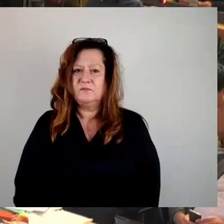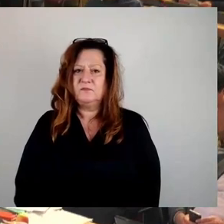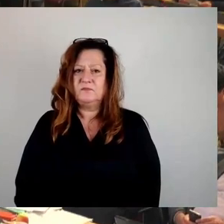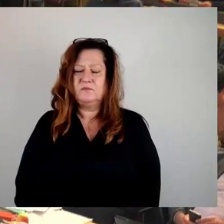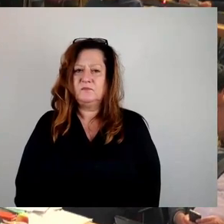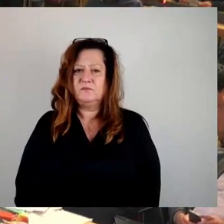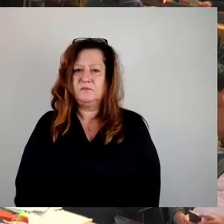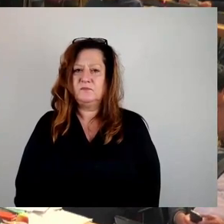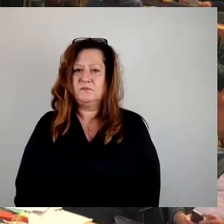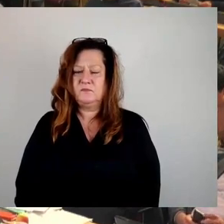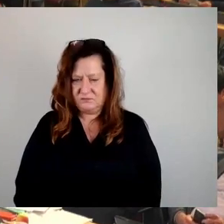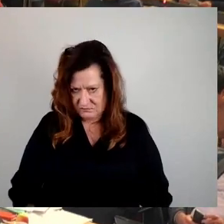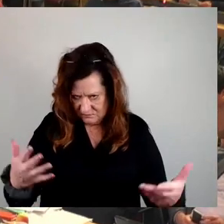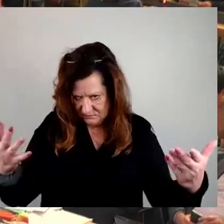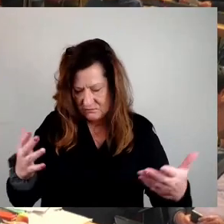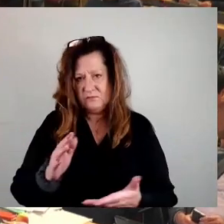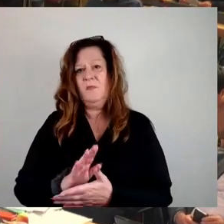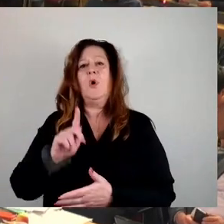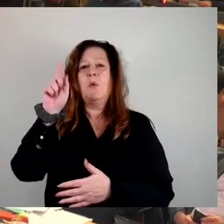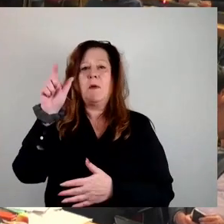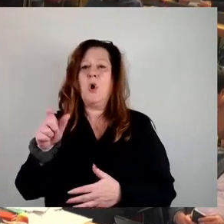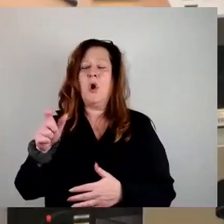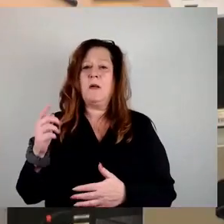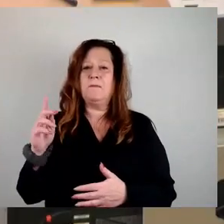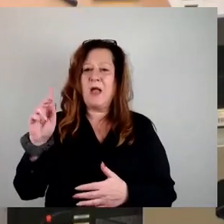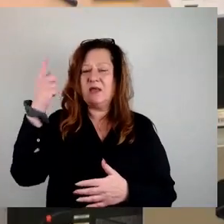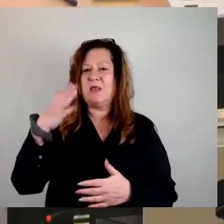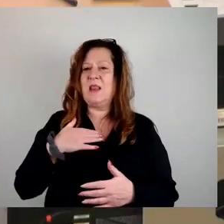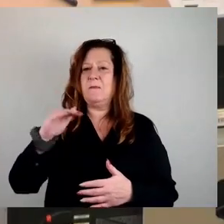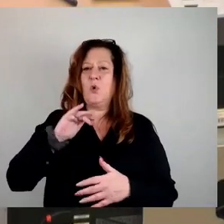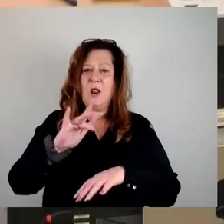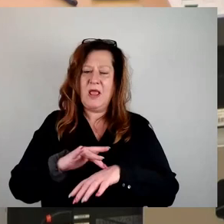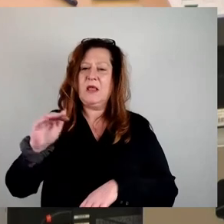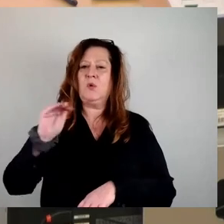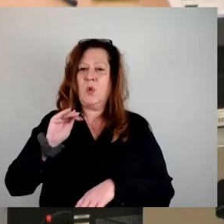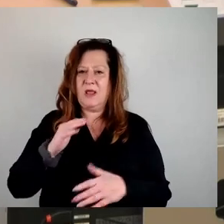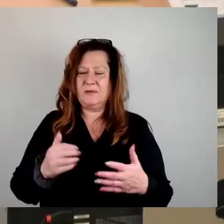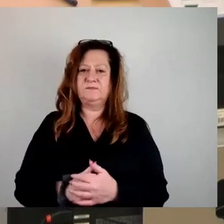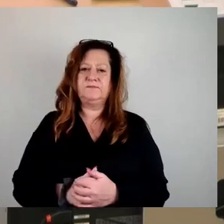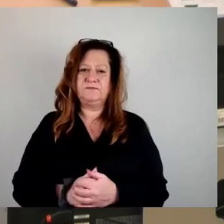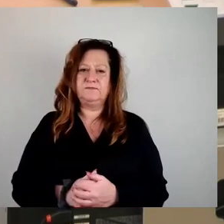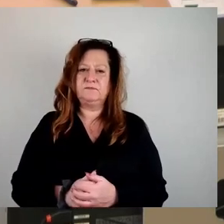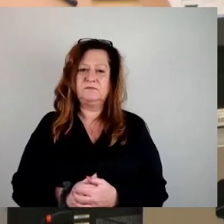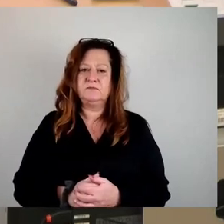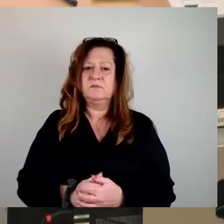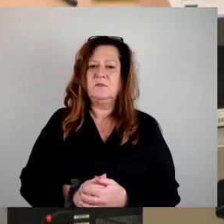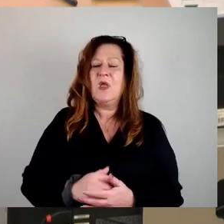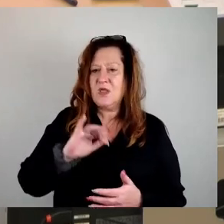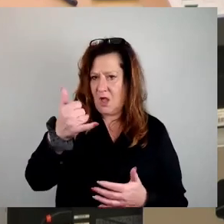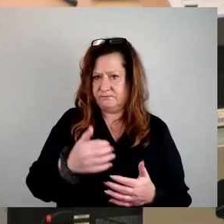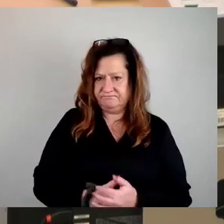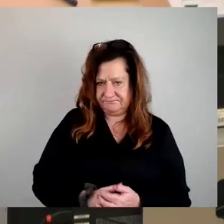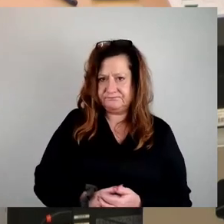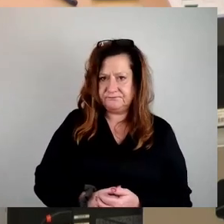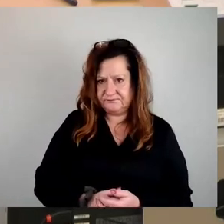Sehr geehrter Herr Oberbürgermeister, liebe Kolleginnen und Kollegen. Ja, es gibt Leute, es gibt